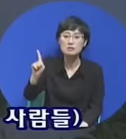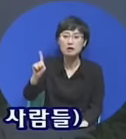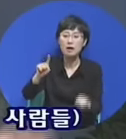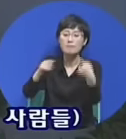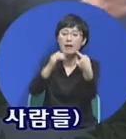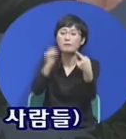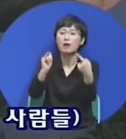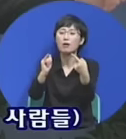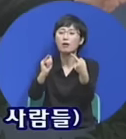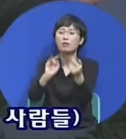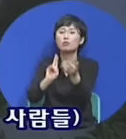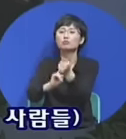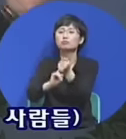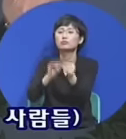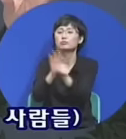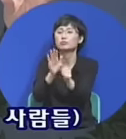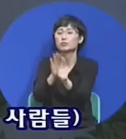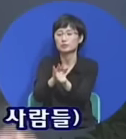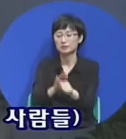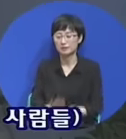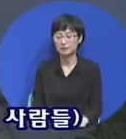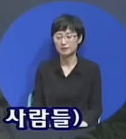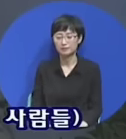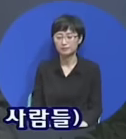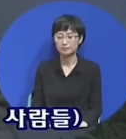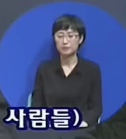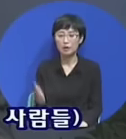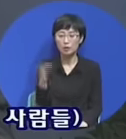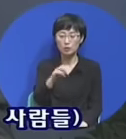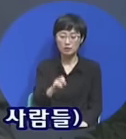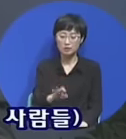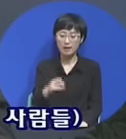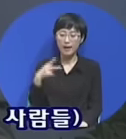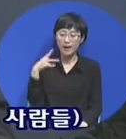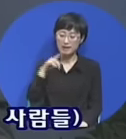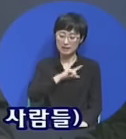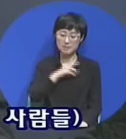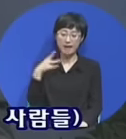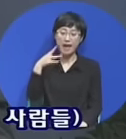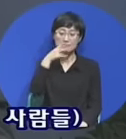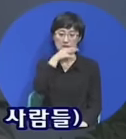그 바벨론에서 다 죽게 됐는데 에스드 같은 인물을 들려.